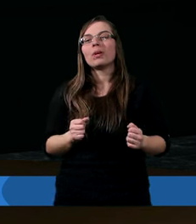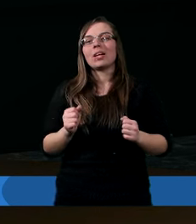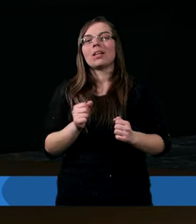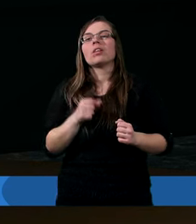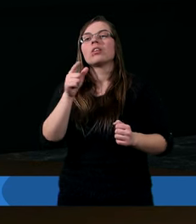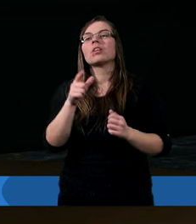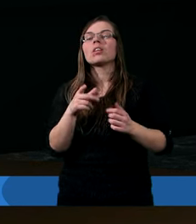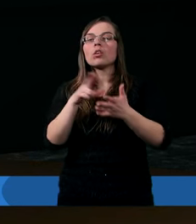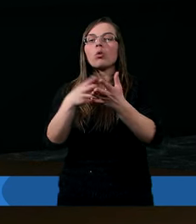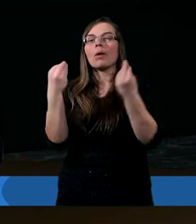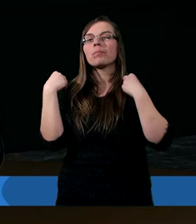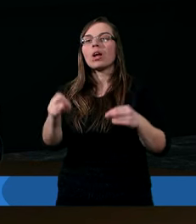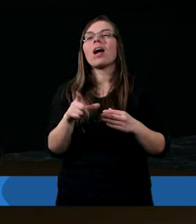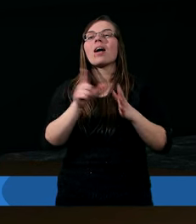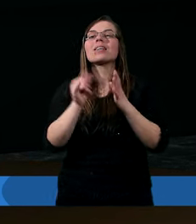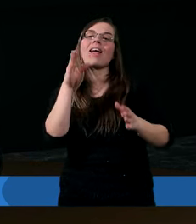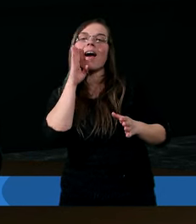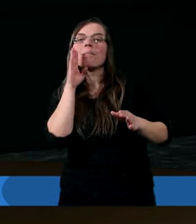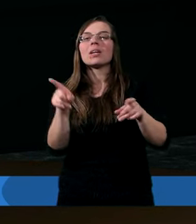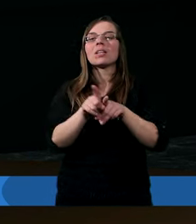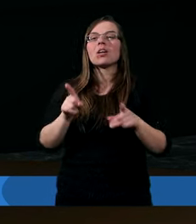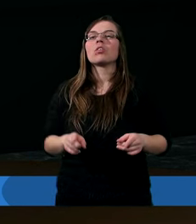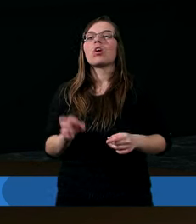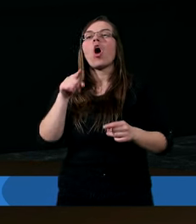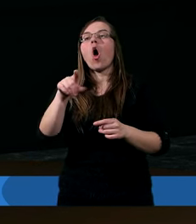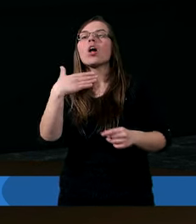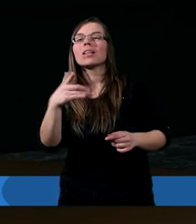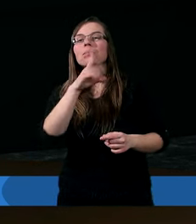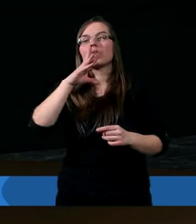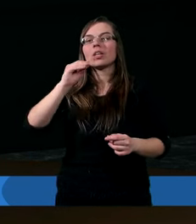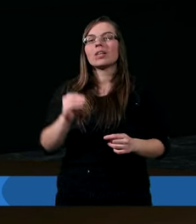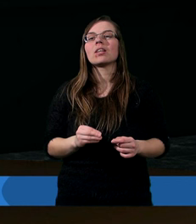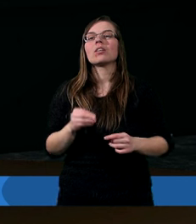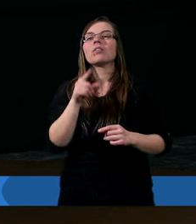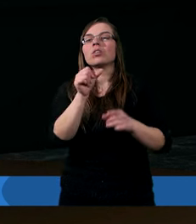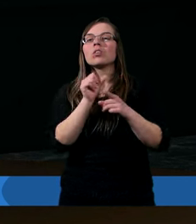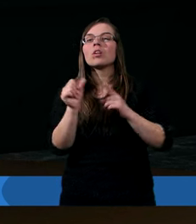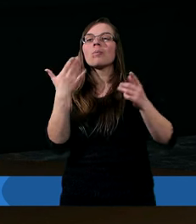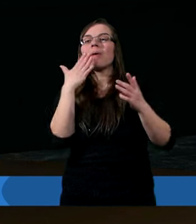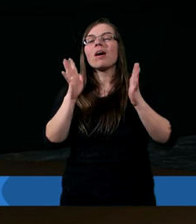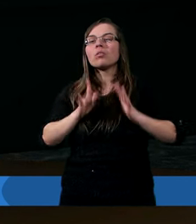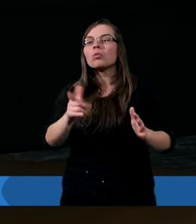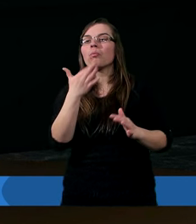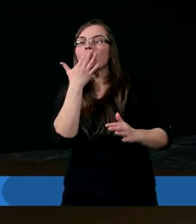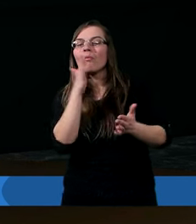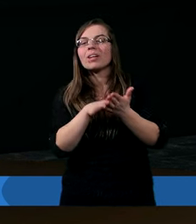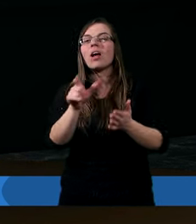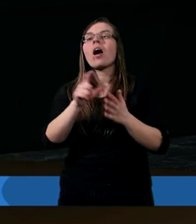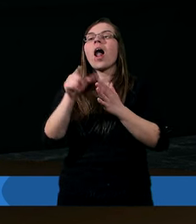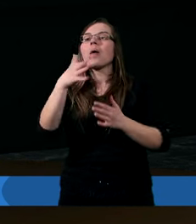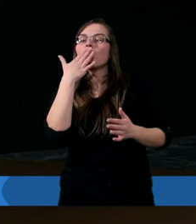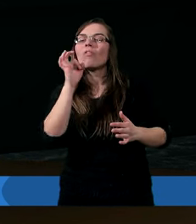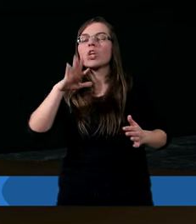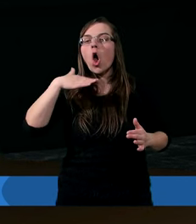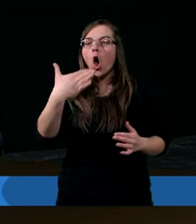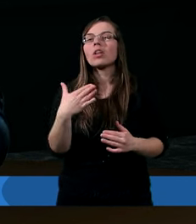ludzkości został przygotowany. Ale też jakby trzeba pamiętać o tym, że Biblia bardzo skromnie o tym mówi, ale też mówi